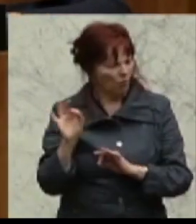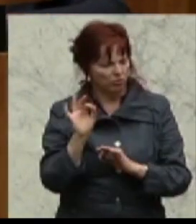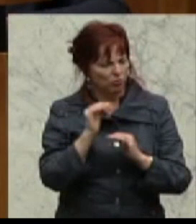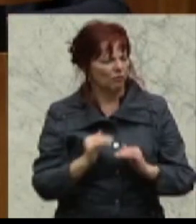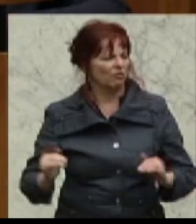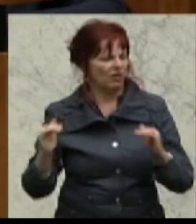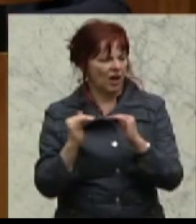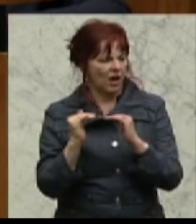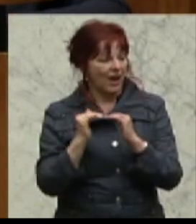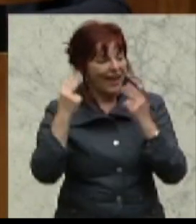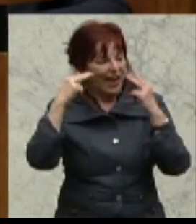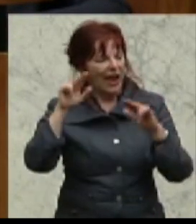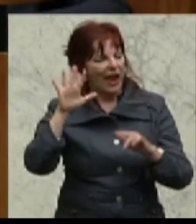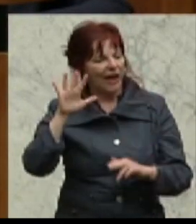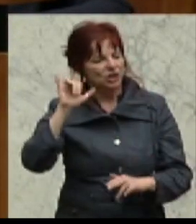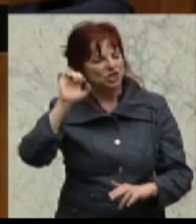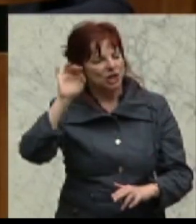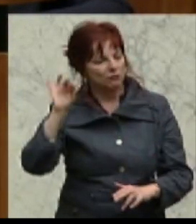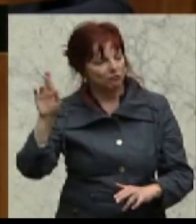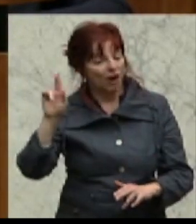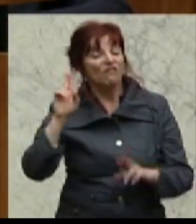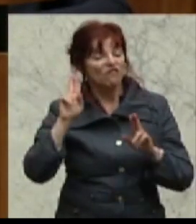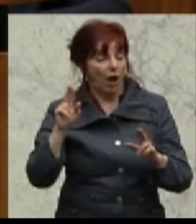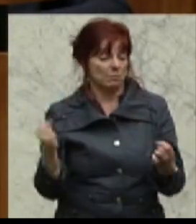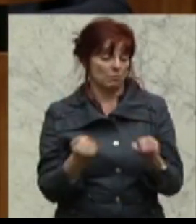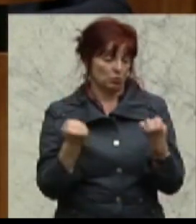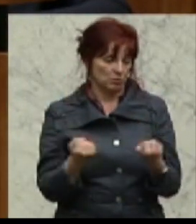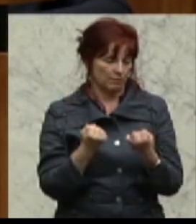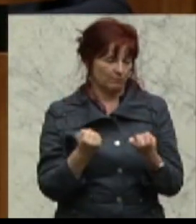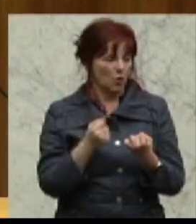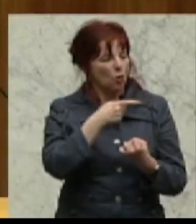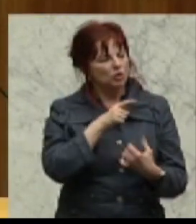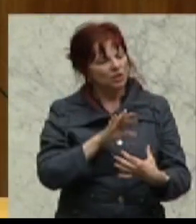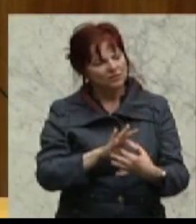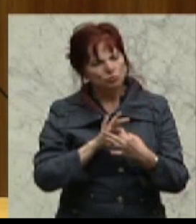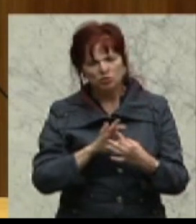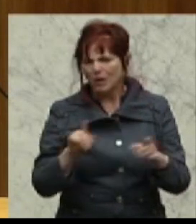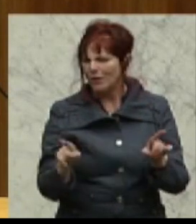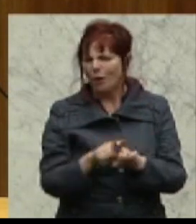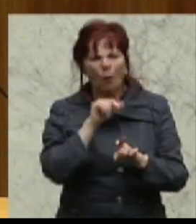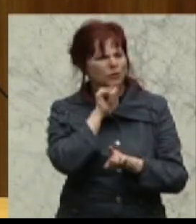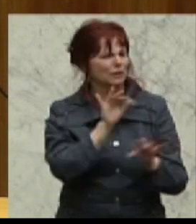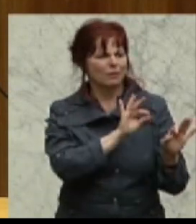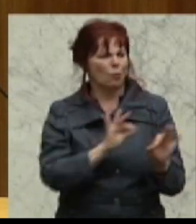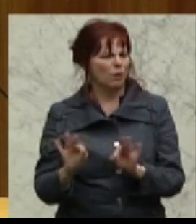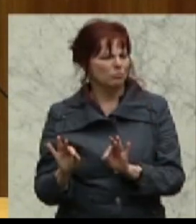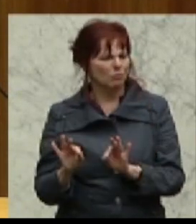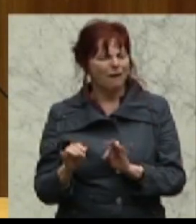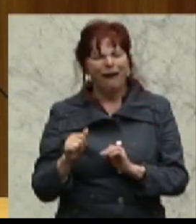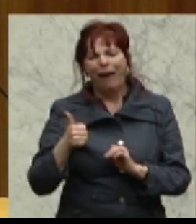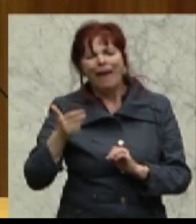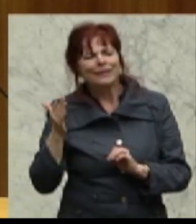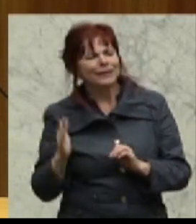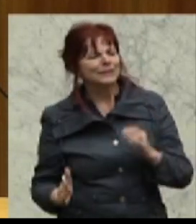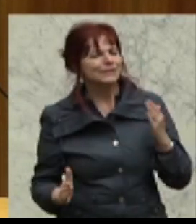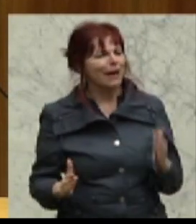bemüht. Genauso wie es in diesem Zusammenhang unredlich ist, dass von manchen Seiten den Gewerkschaften